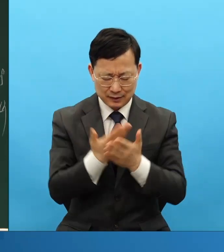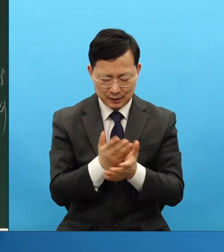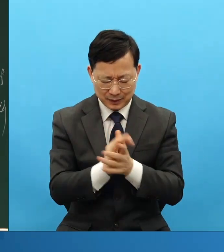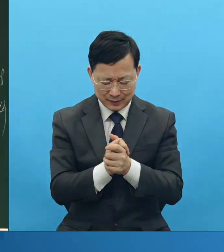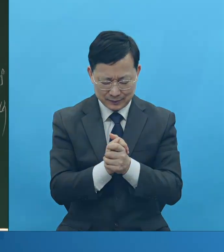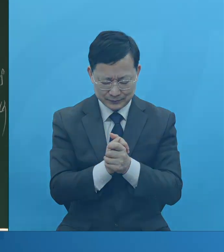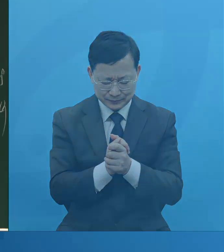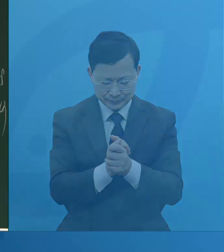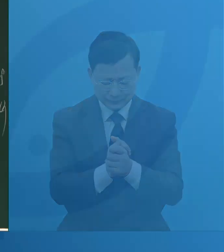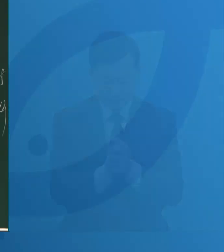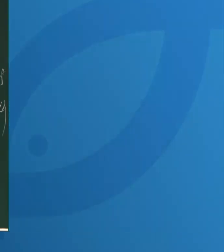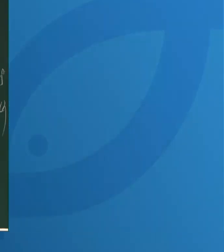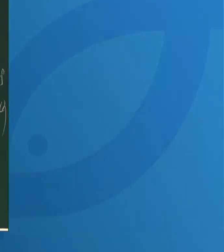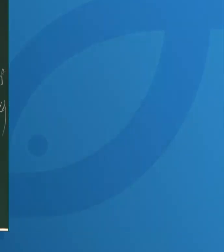성령님의